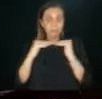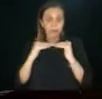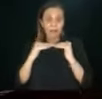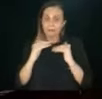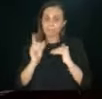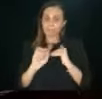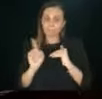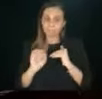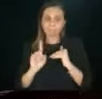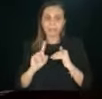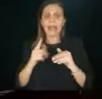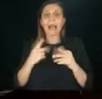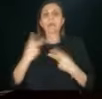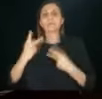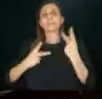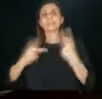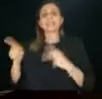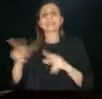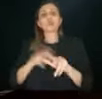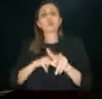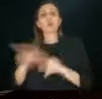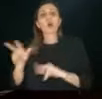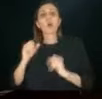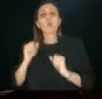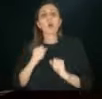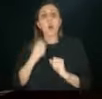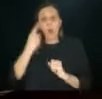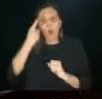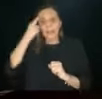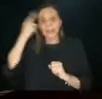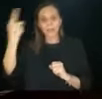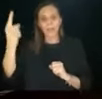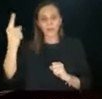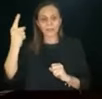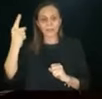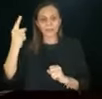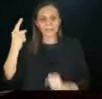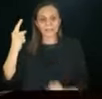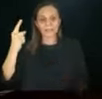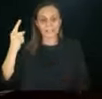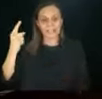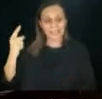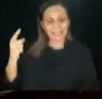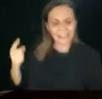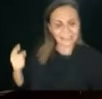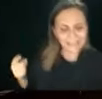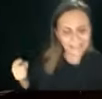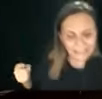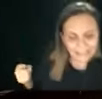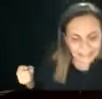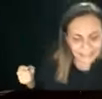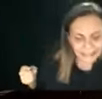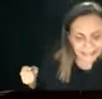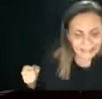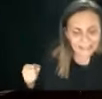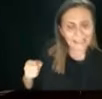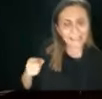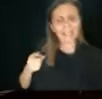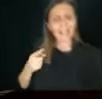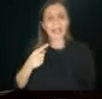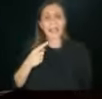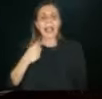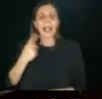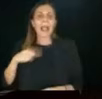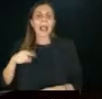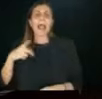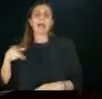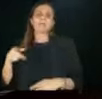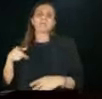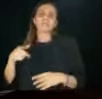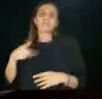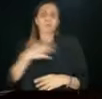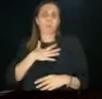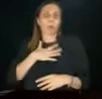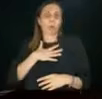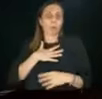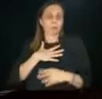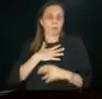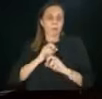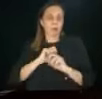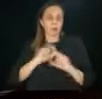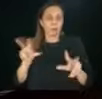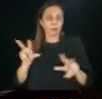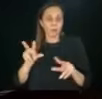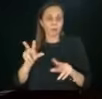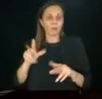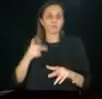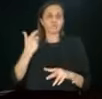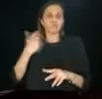che l'amministrazione comunale possa ipotizzare di privarsi del Meazza. Lo dico perché credo che molti